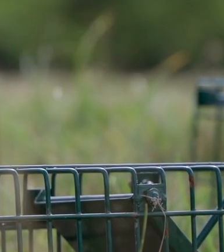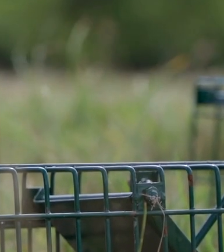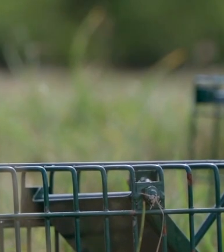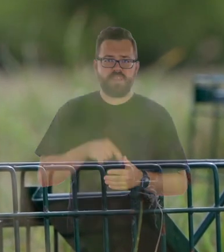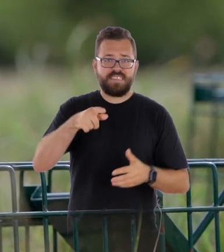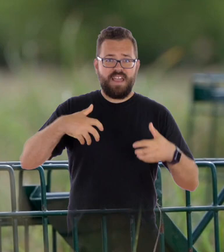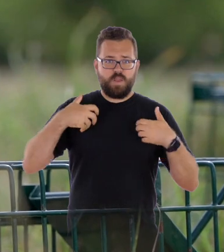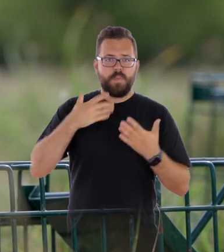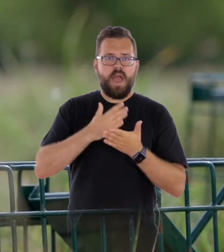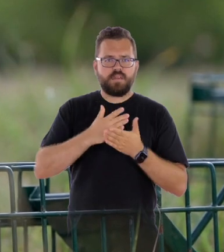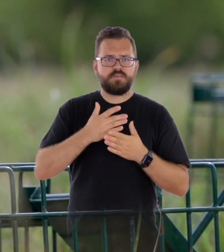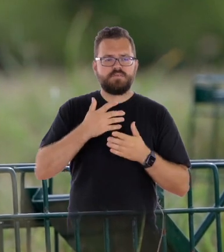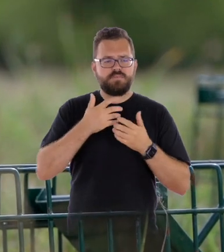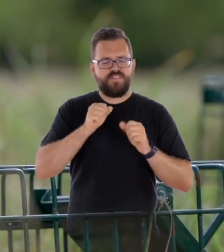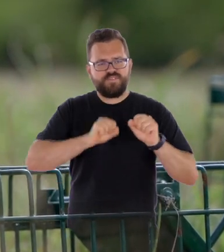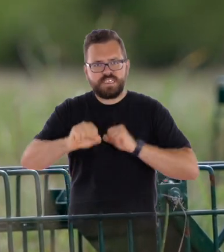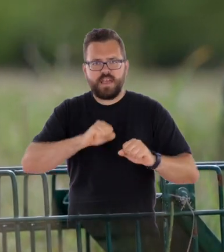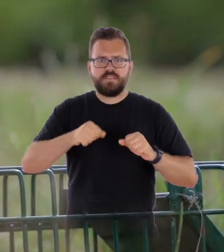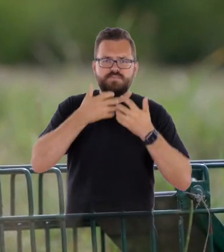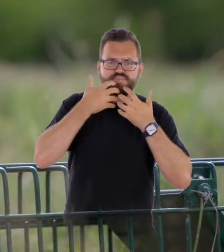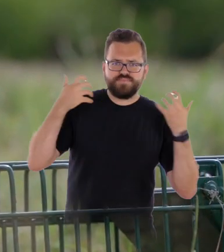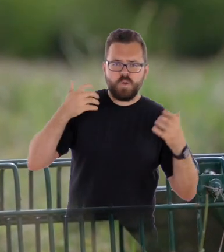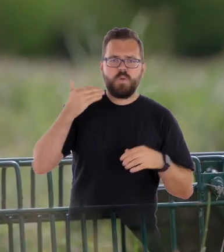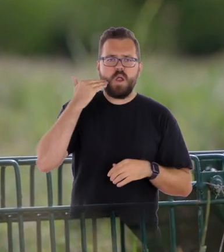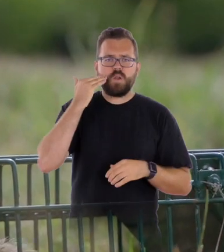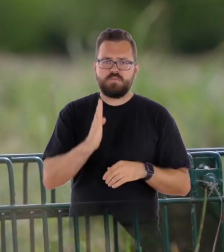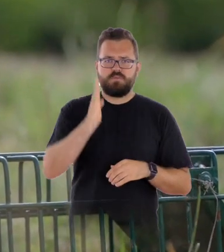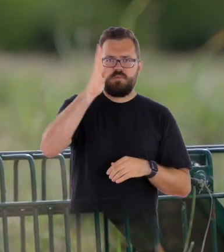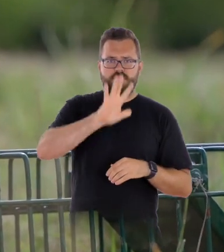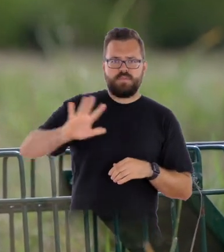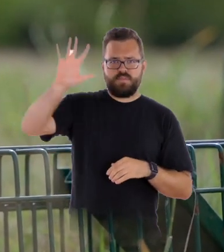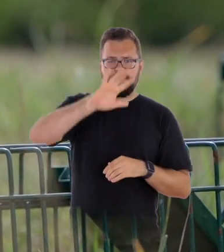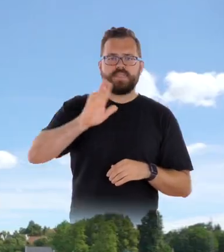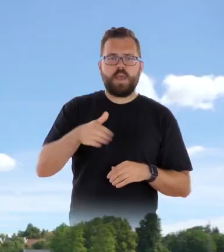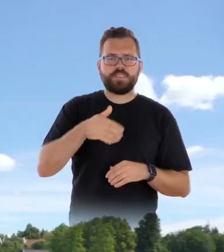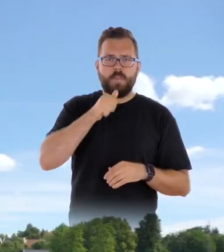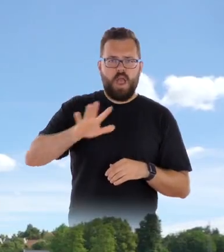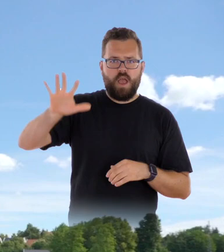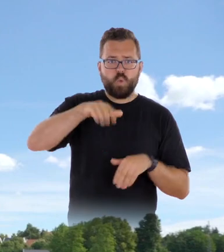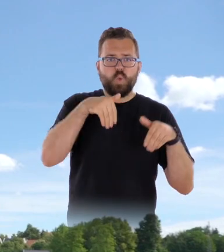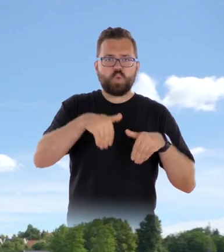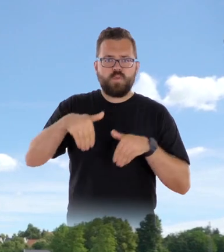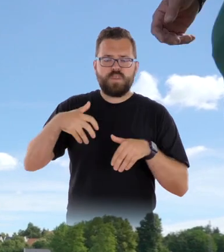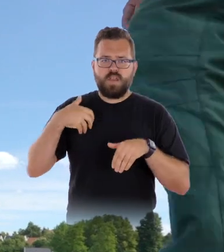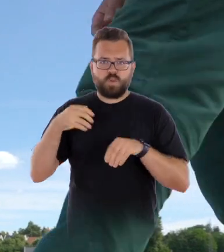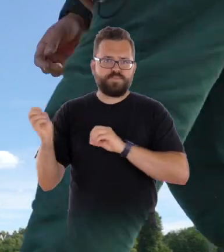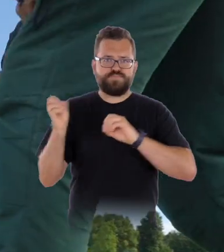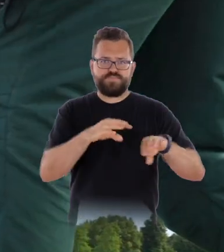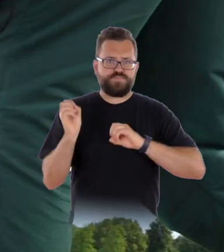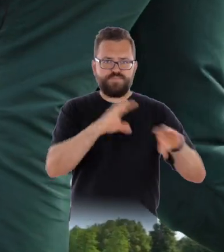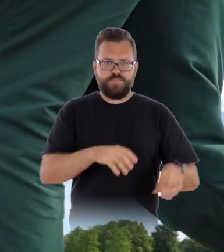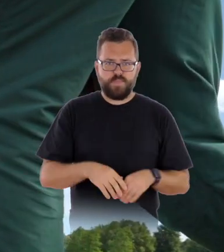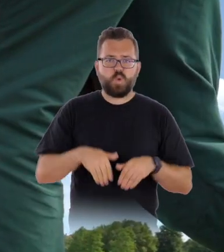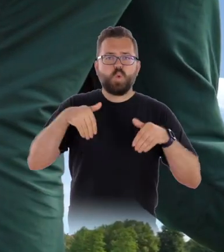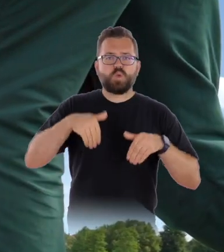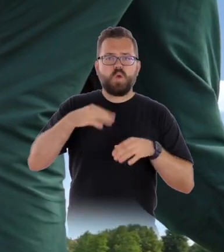Korábban fizettek az elpusztított példányokért. Ma már a gyepek védett emlős állata. A Balatonfelvidéki